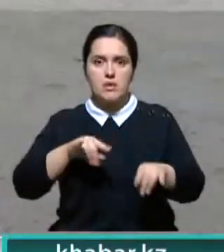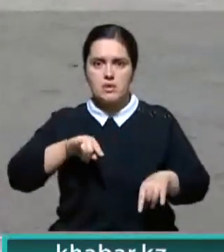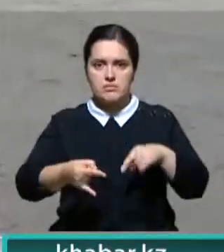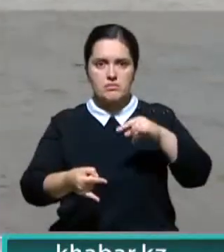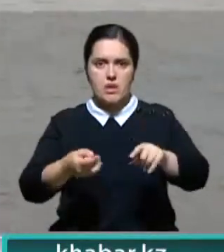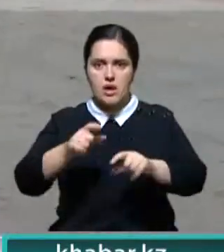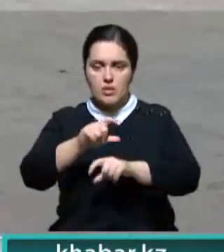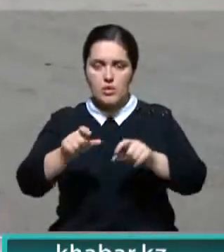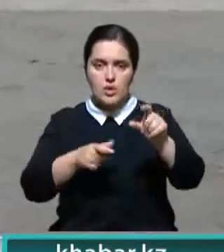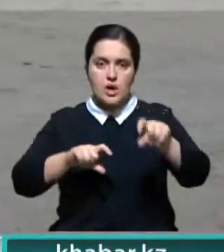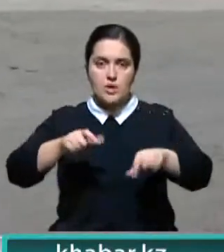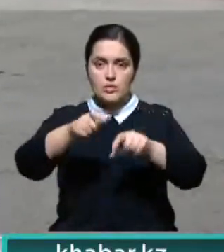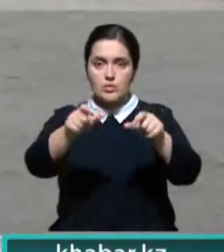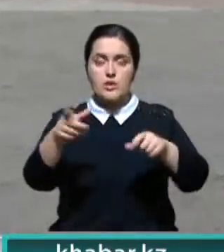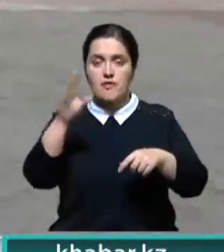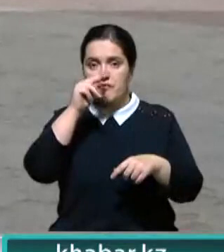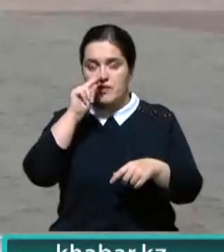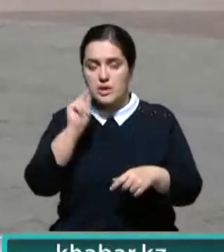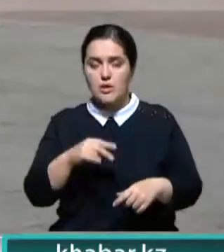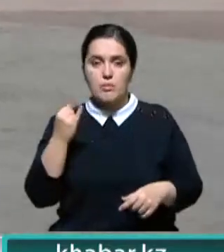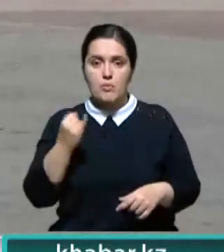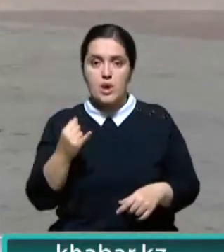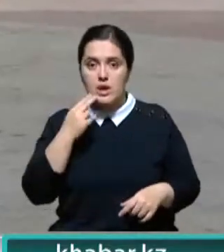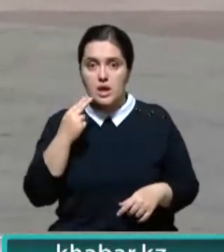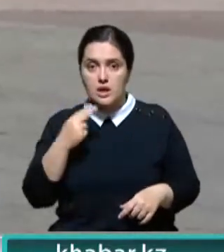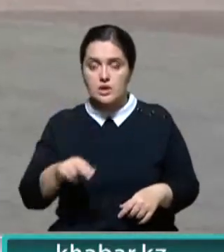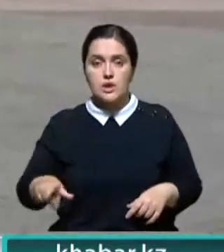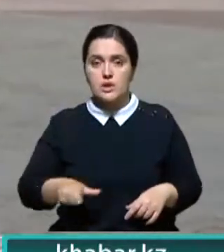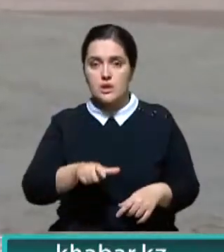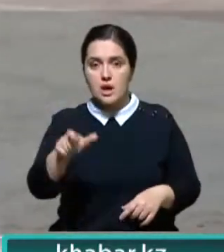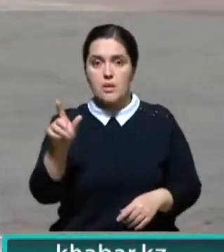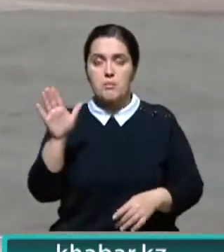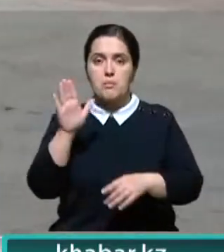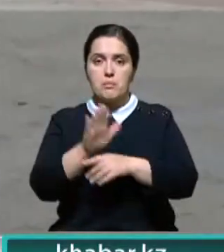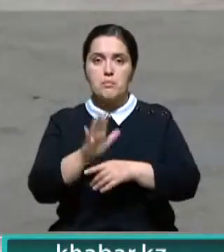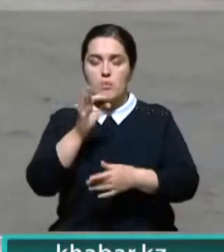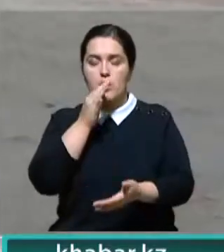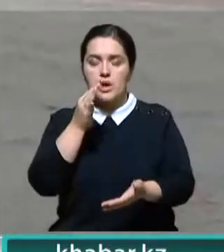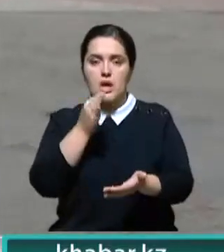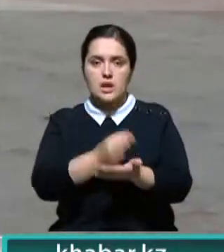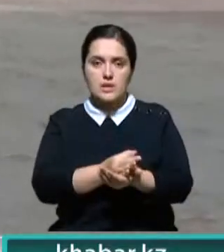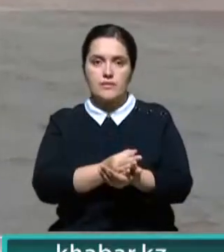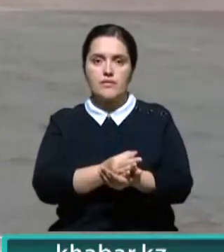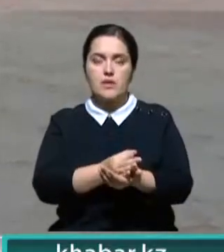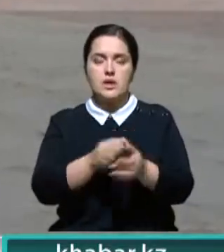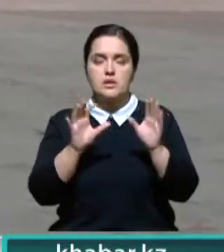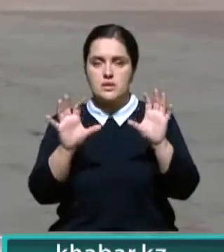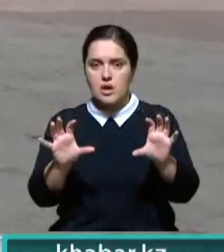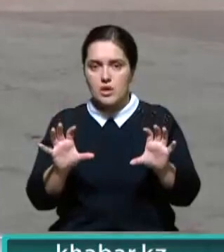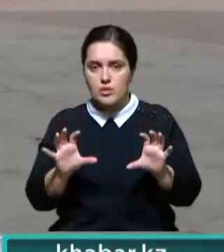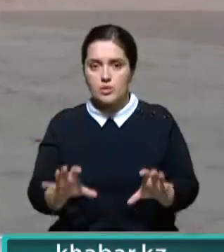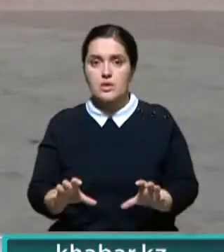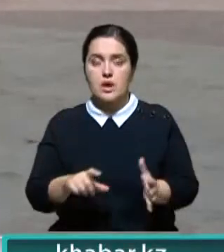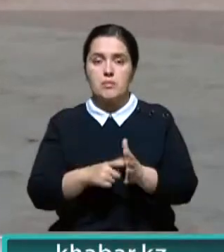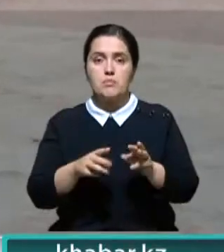скутным идеалом. Всех виновных в плохом качестве асфальтового покрытия президент поручил привлечь к ответственности, согласно закону. У